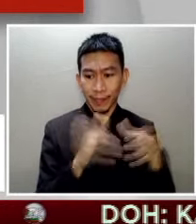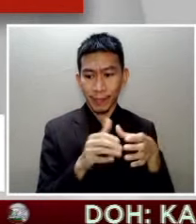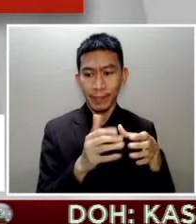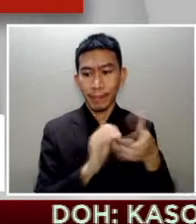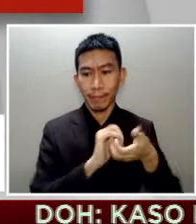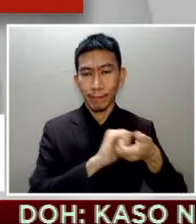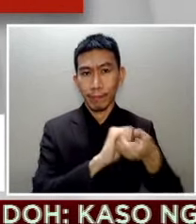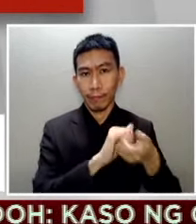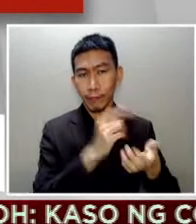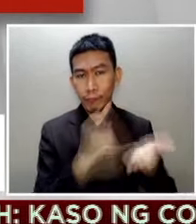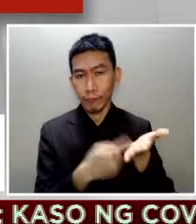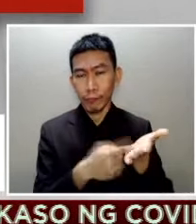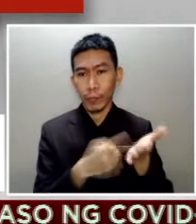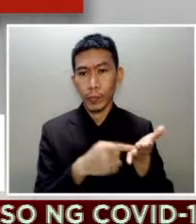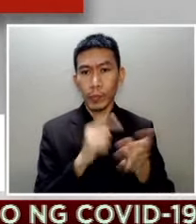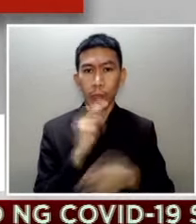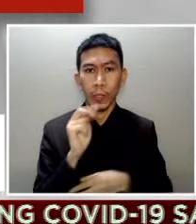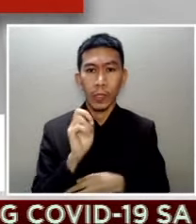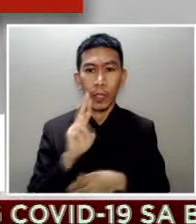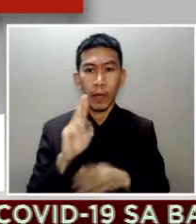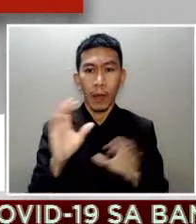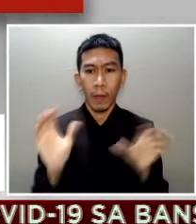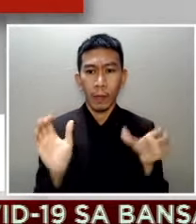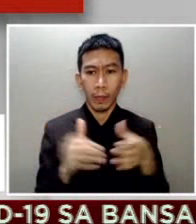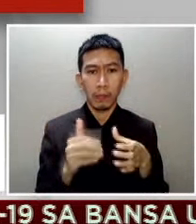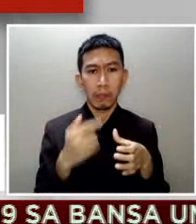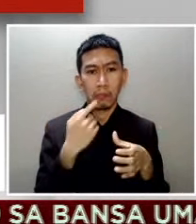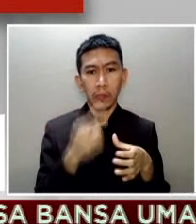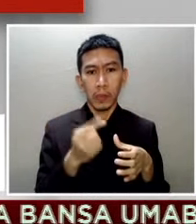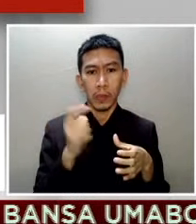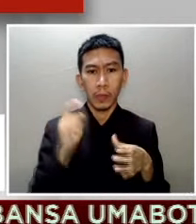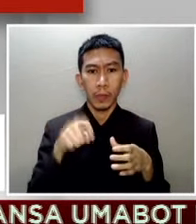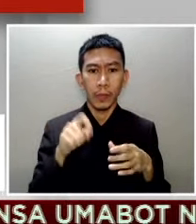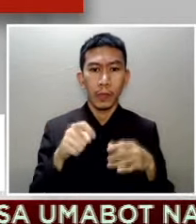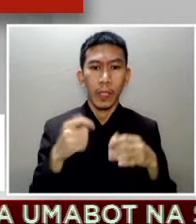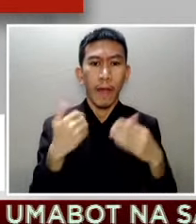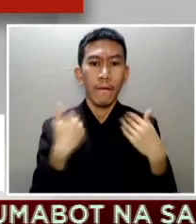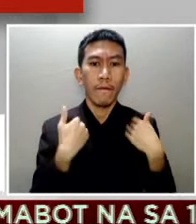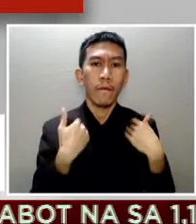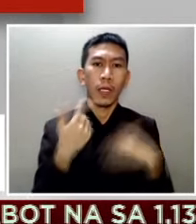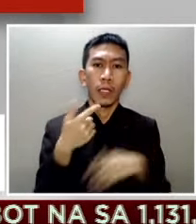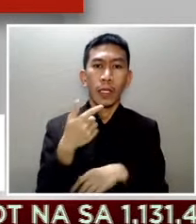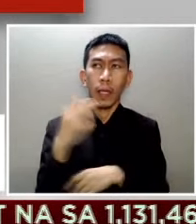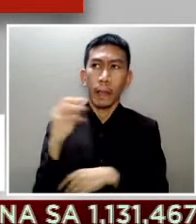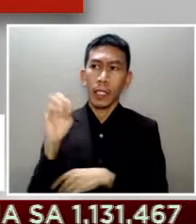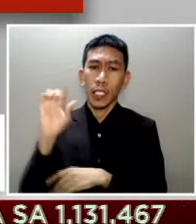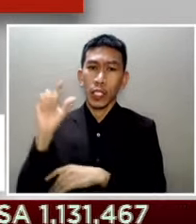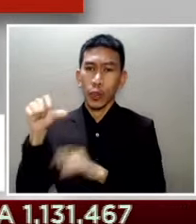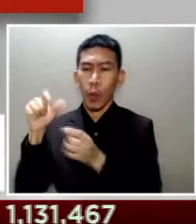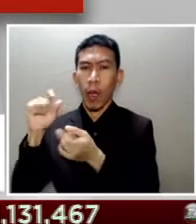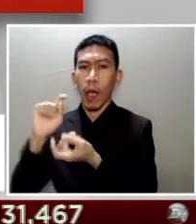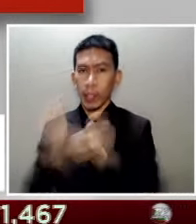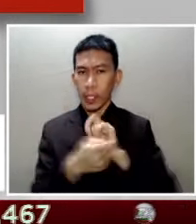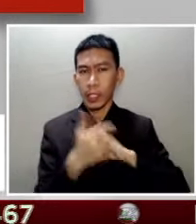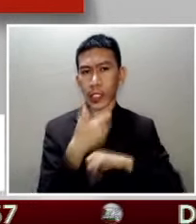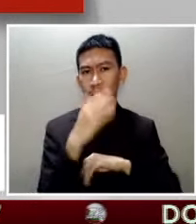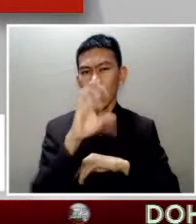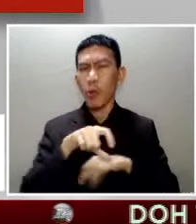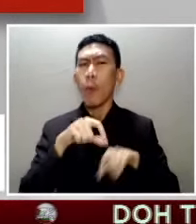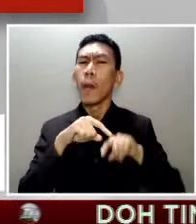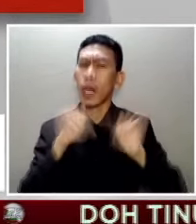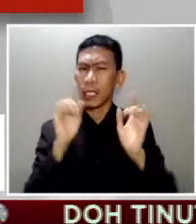mag-relax po tayo ng konti ng from MECQ to GCQ pero with heightened restrictions.